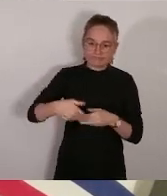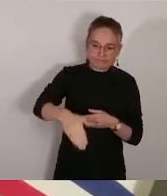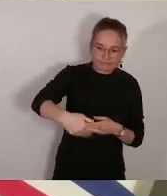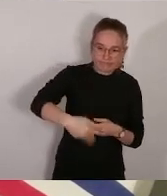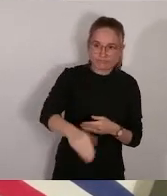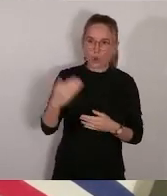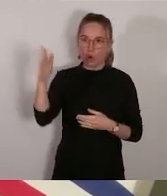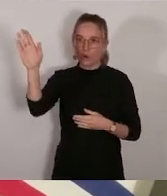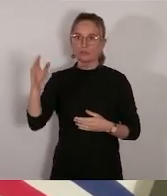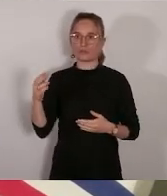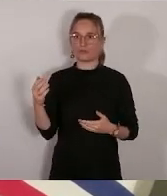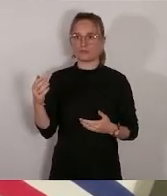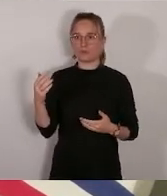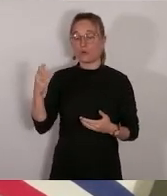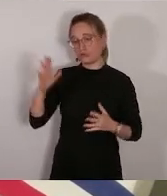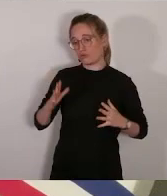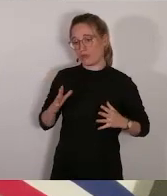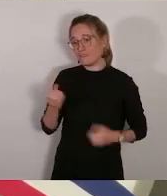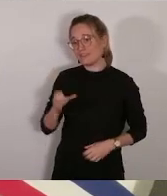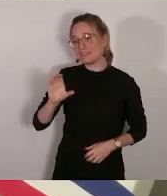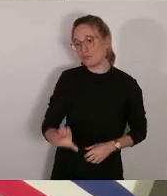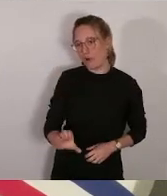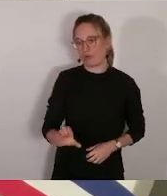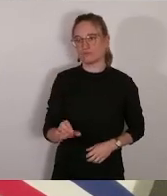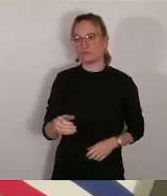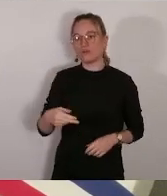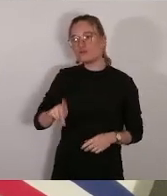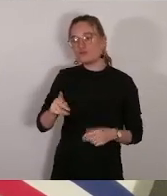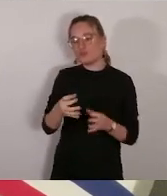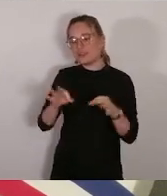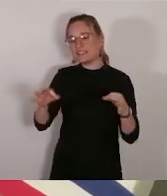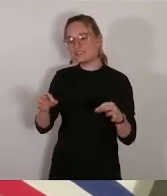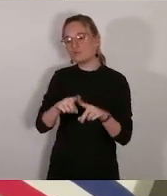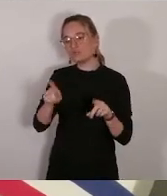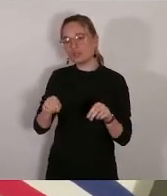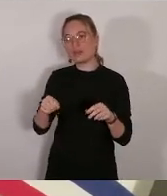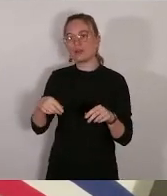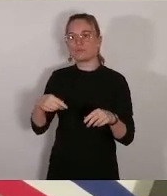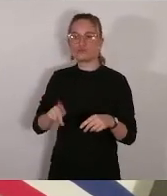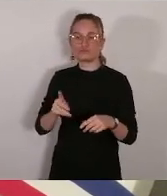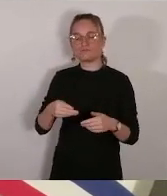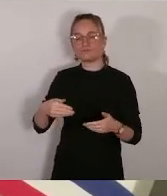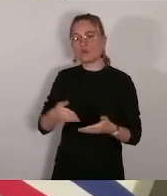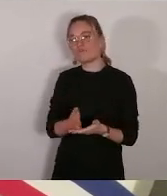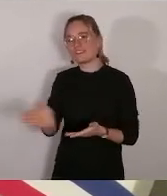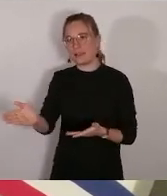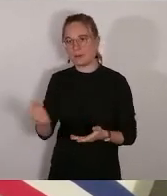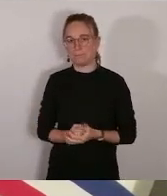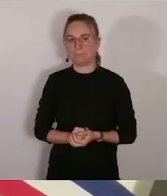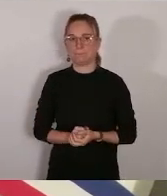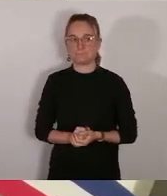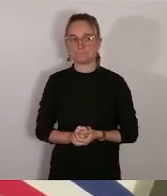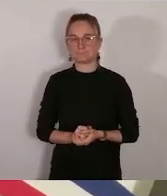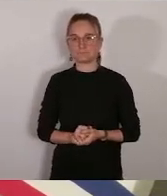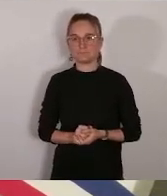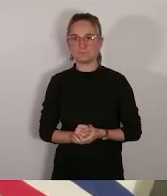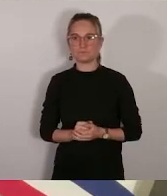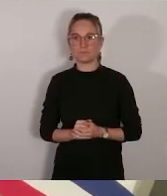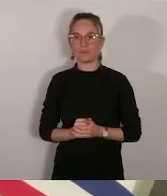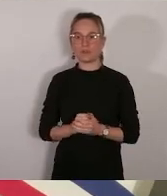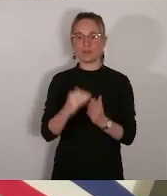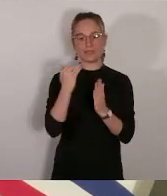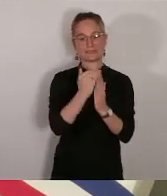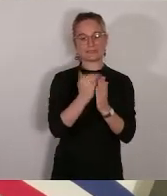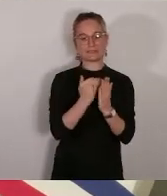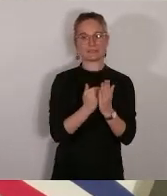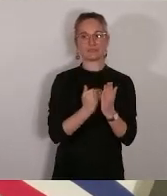des lignes plus globales et transversales. Donc cette liste d'opérations elle va nous permettre maintenant aussi